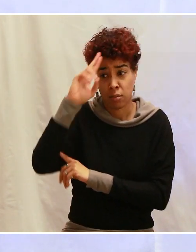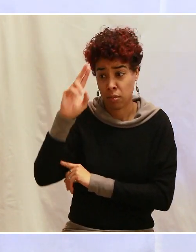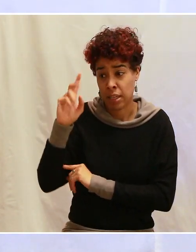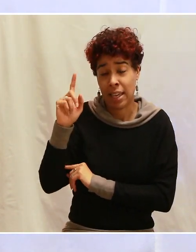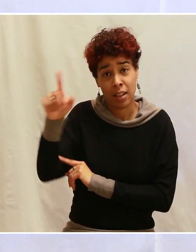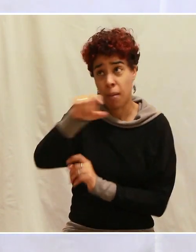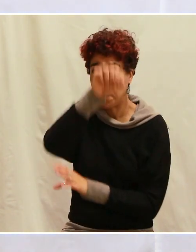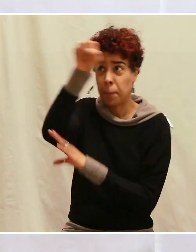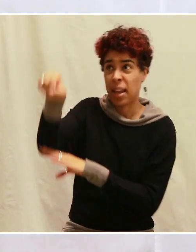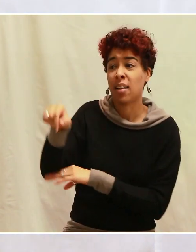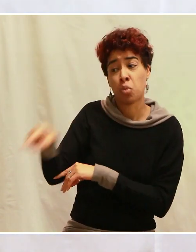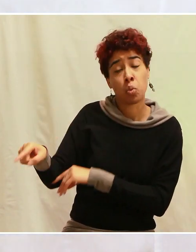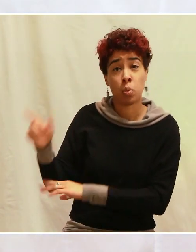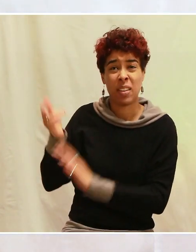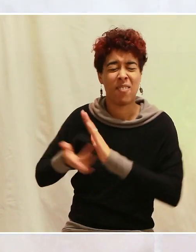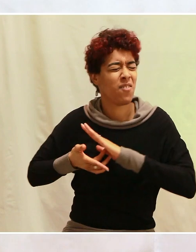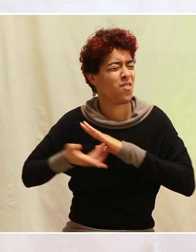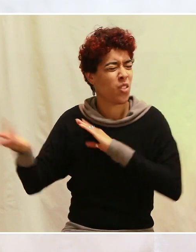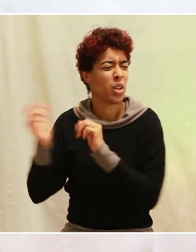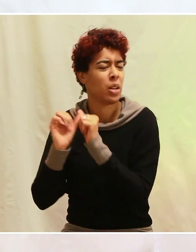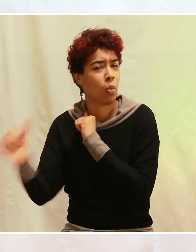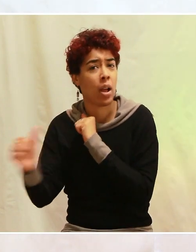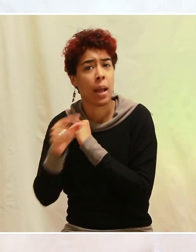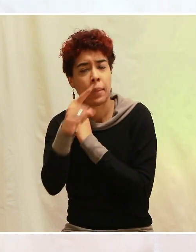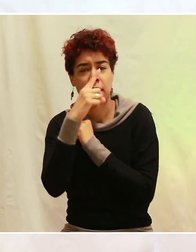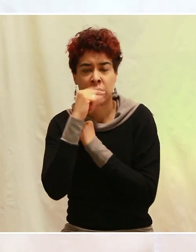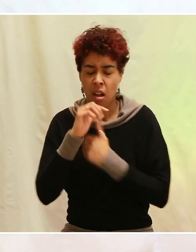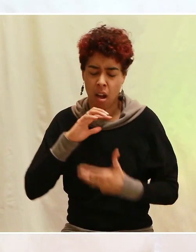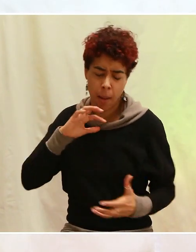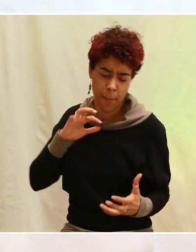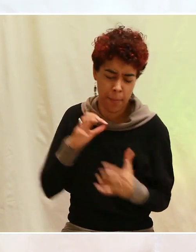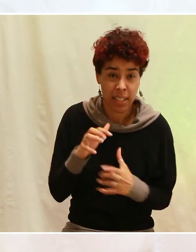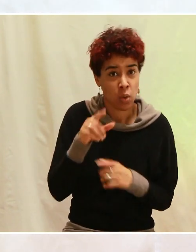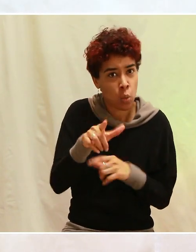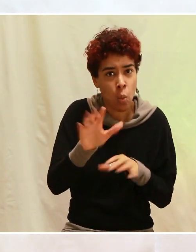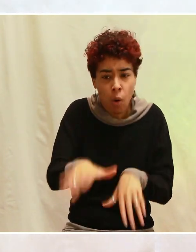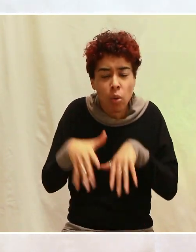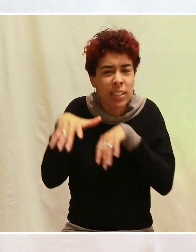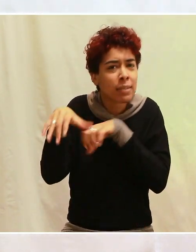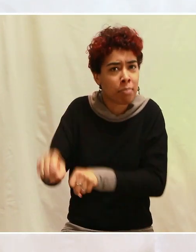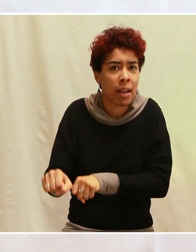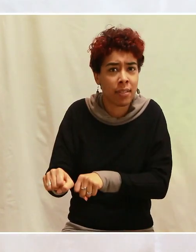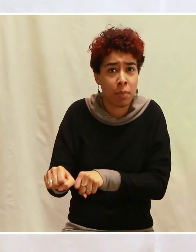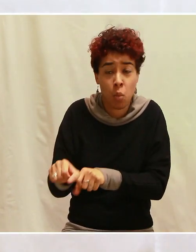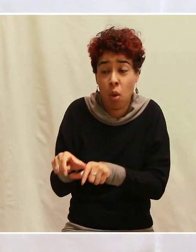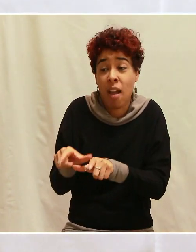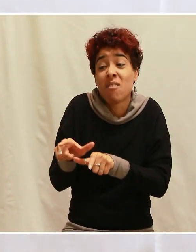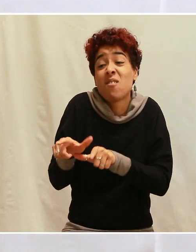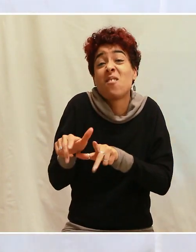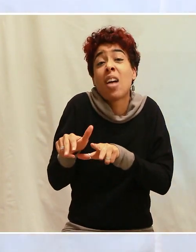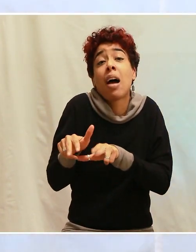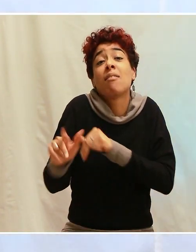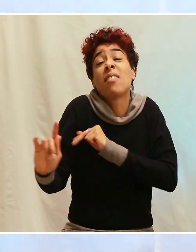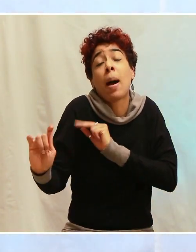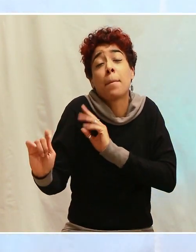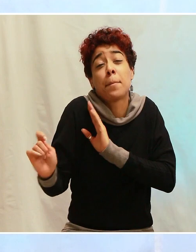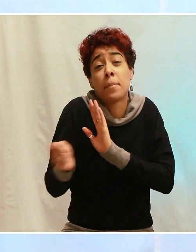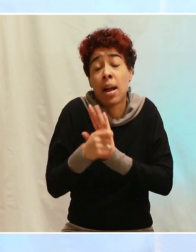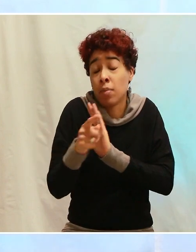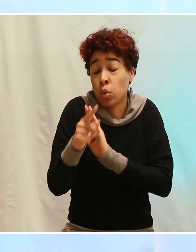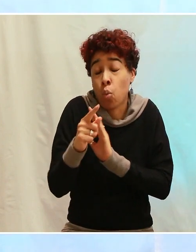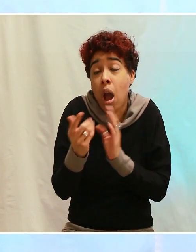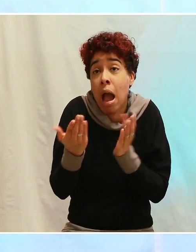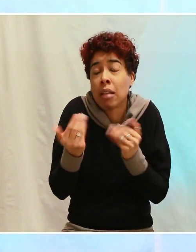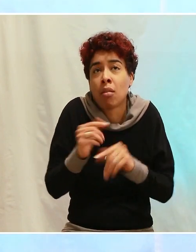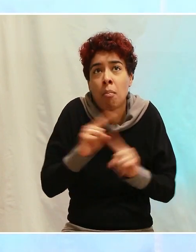de fuir. J'aimerais vraiment t'encourager. Si tu es dans la pression et l'oppression, continue à résister parce qu'il un moment donné ou au moment où tu ne